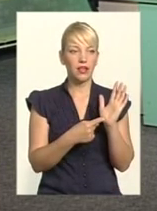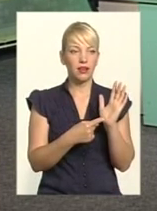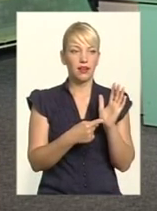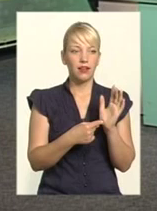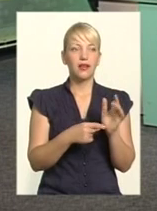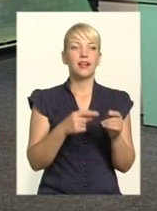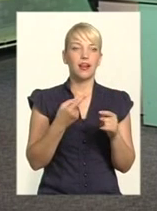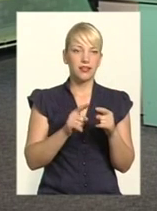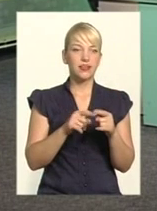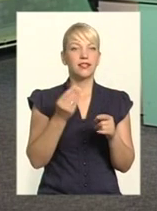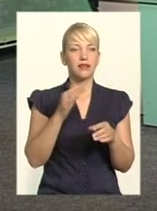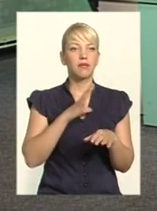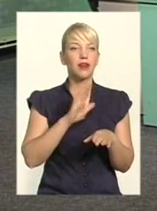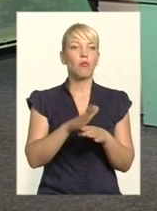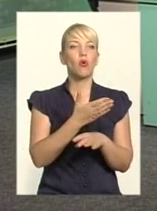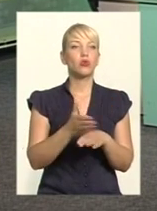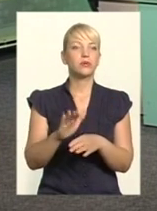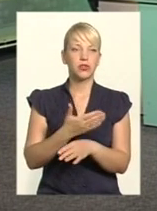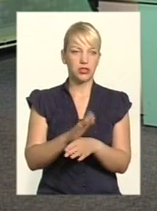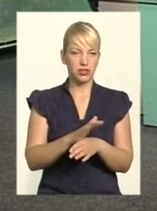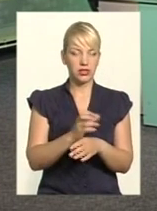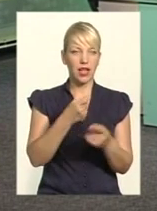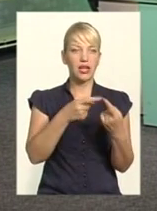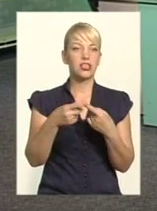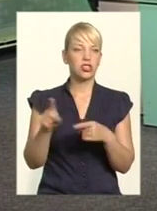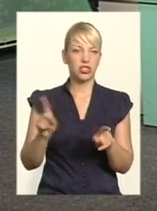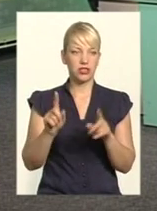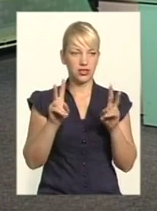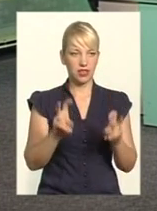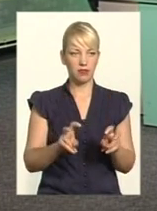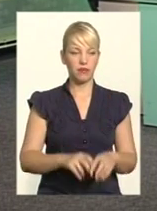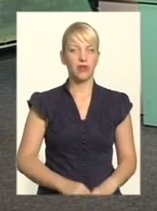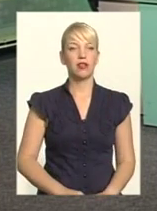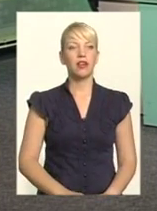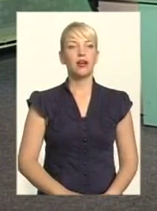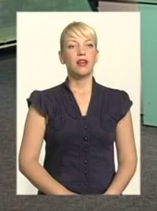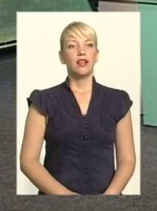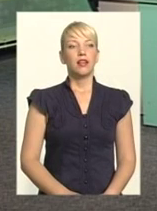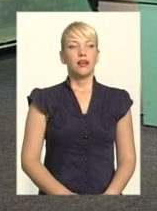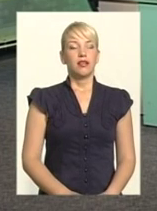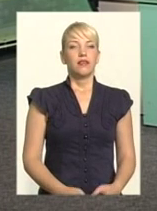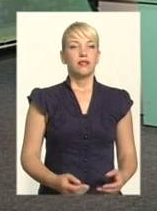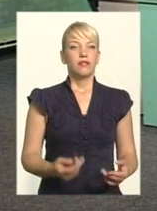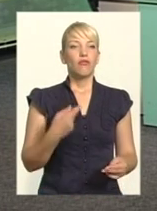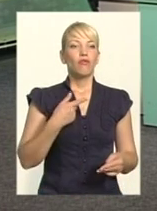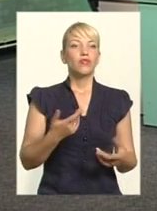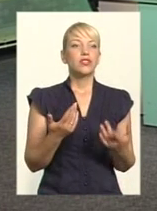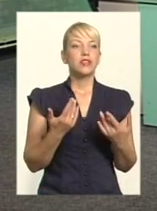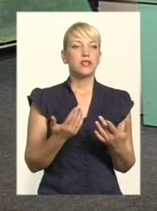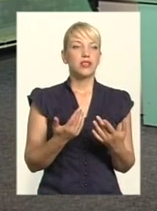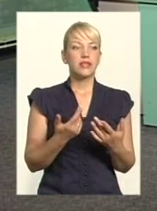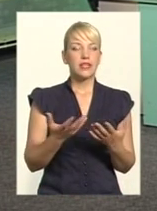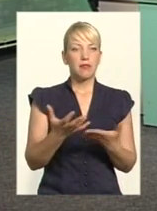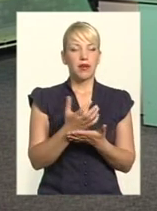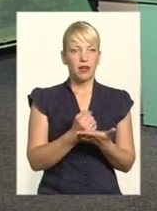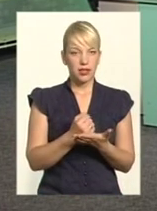саме, але вона була перерозподілена. В цьому році 3,5 мільярда, знову ж таки, запланували. Ну, в конце концов, знову таки, зібрати